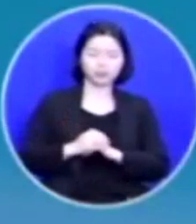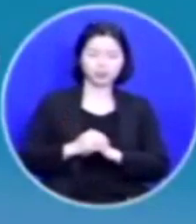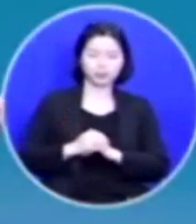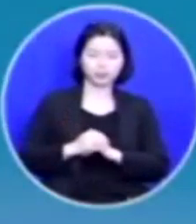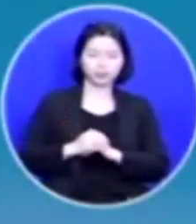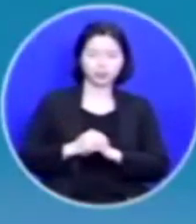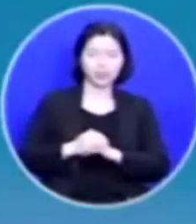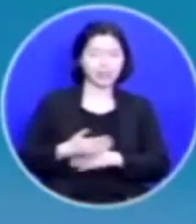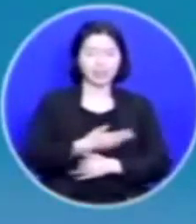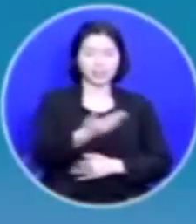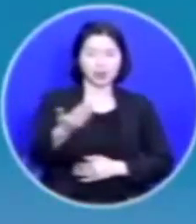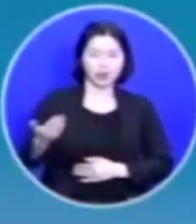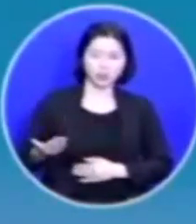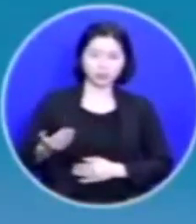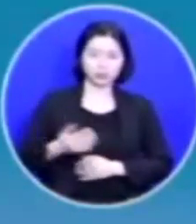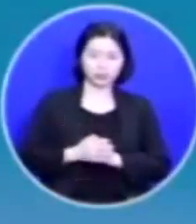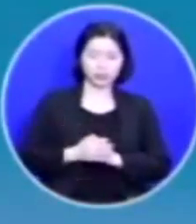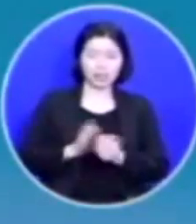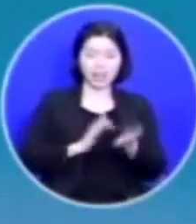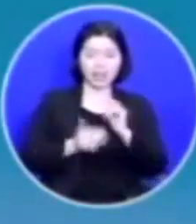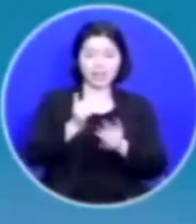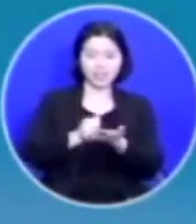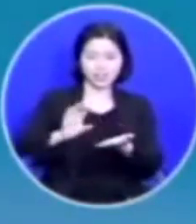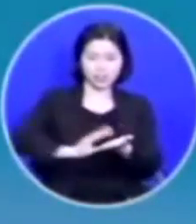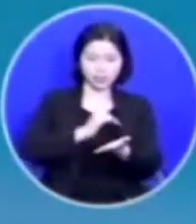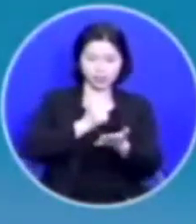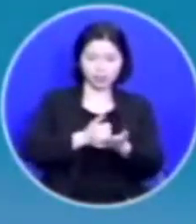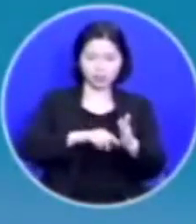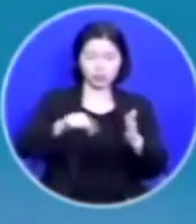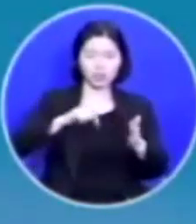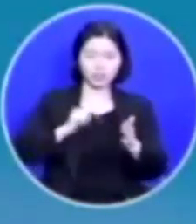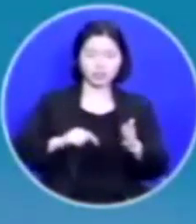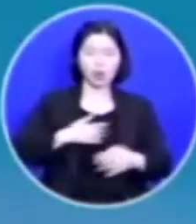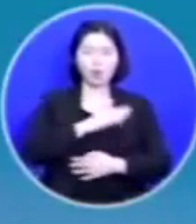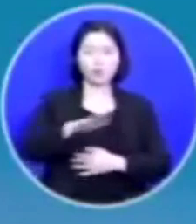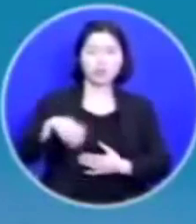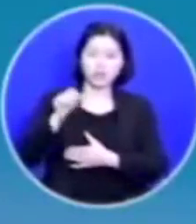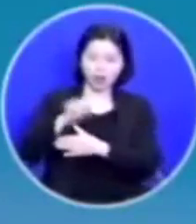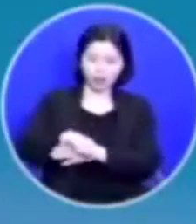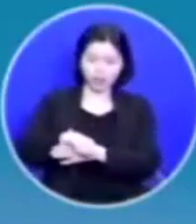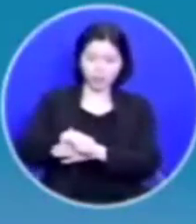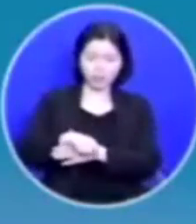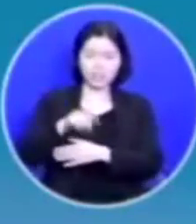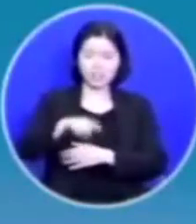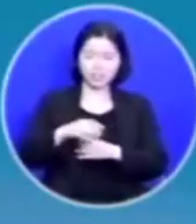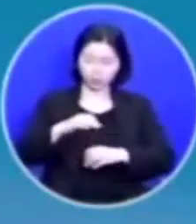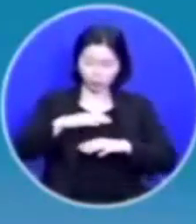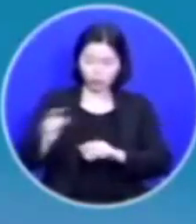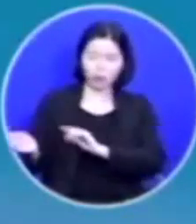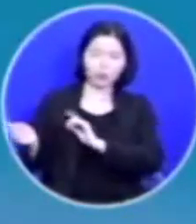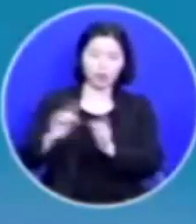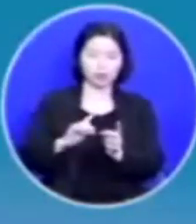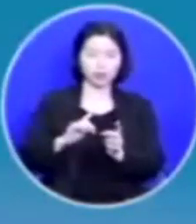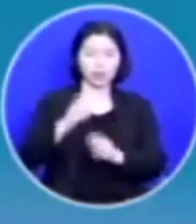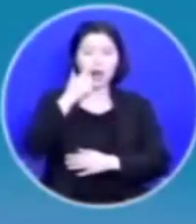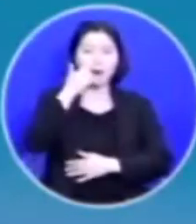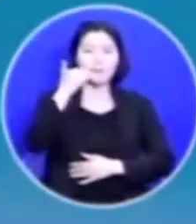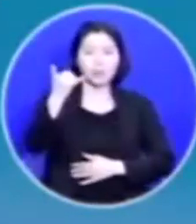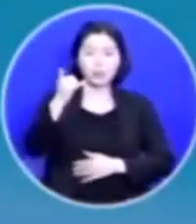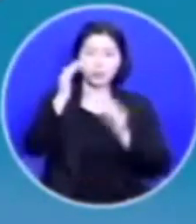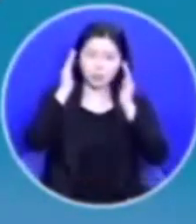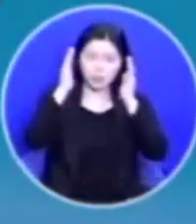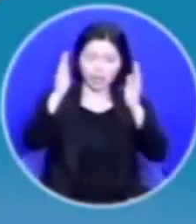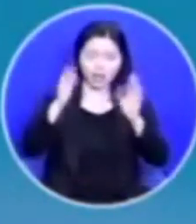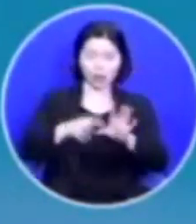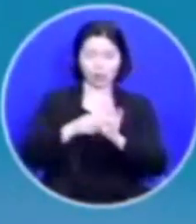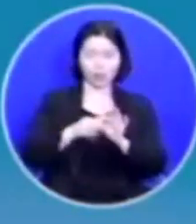여러분 예수 그리스도 안에서 우리에게 허락하시는 이 놀라운 회복이 부모님을 향한